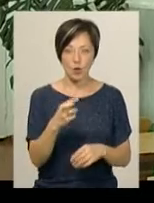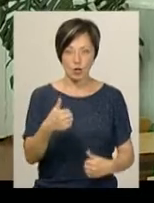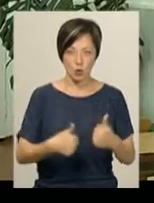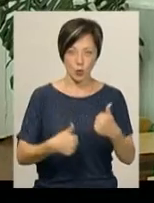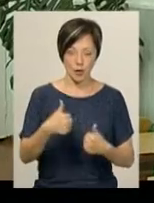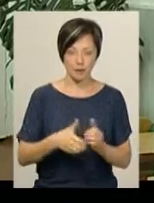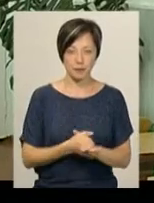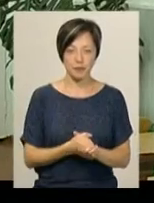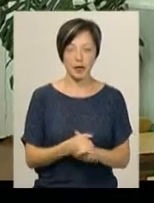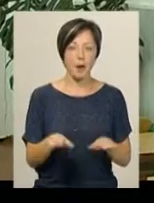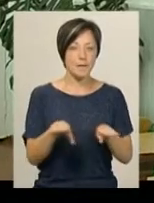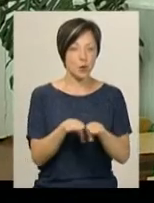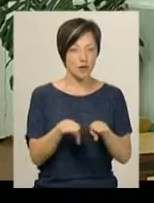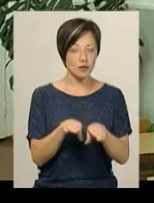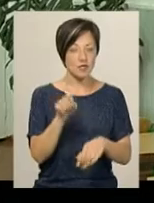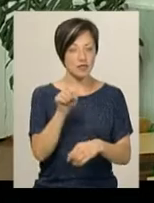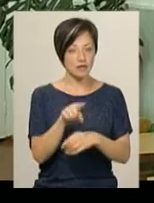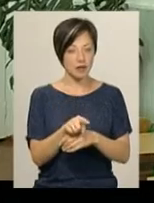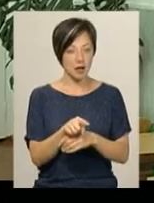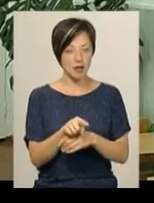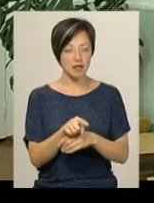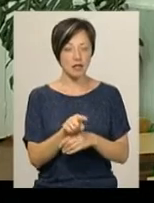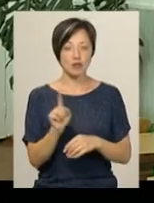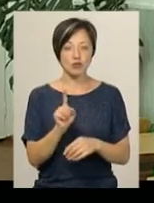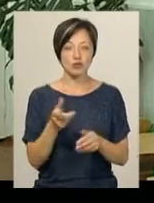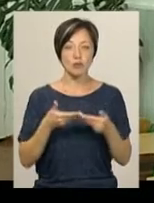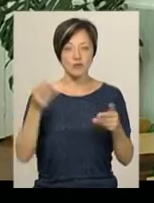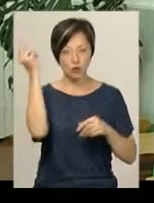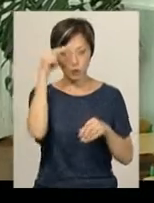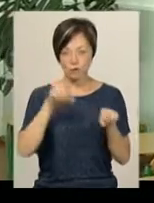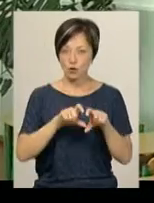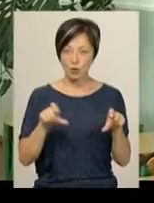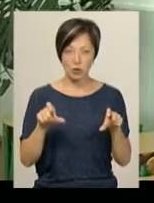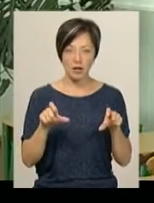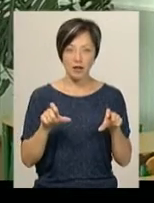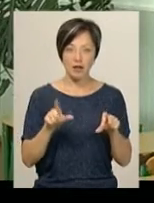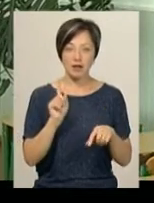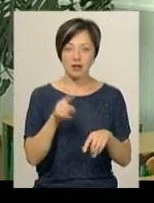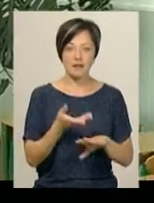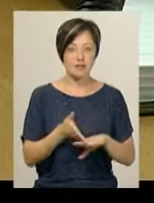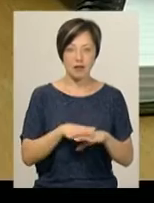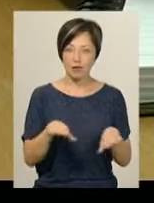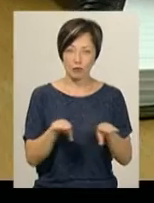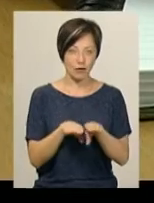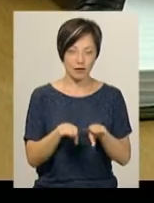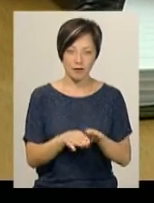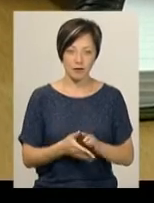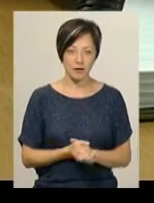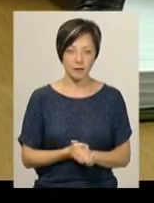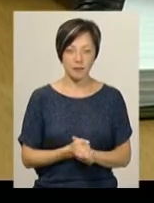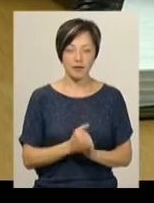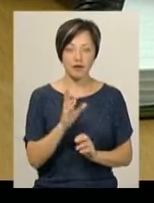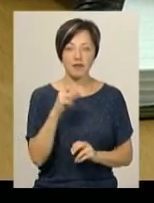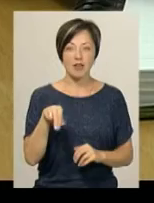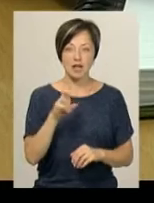турнірів. Якщо порівнювати завдання з тим, що ми вчимо в школі, то їх навіть складно порівнювати. Владислав склав